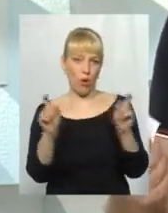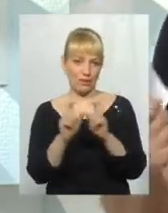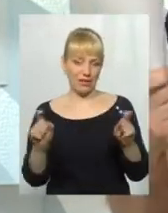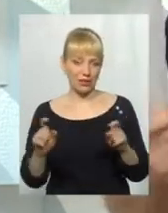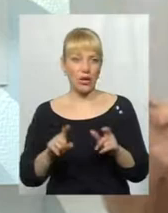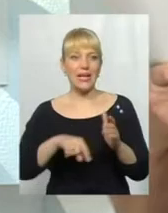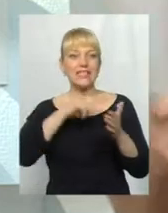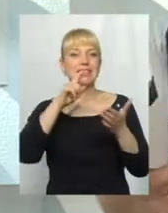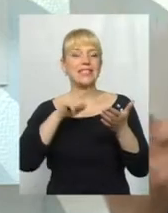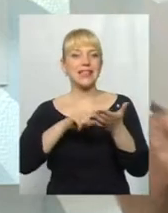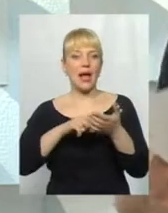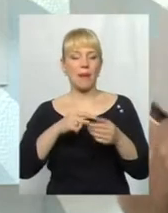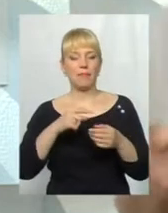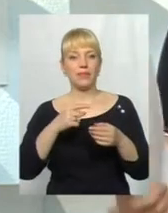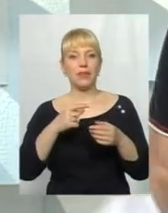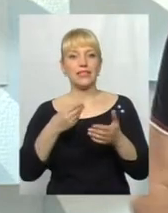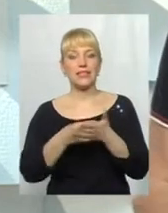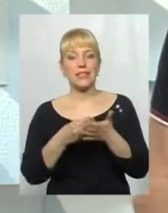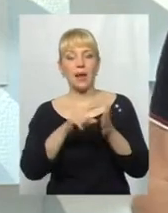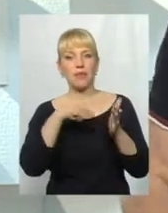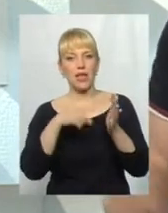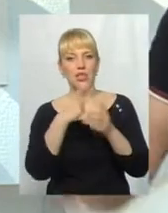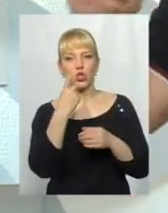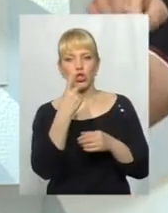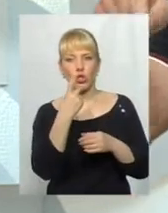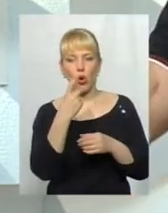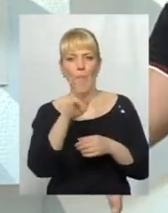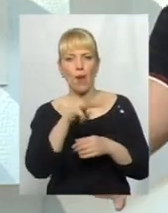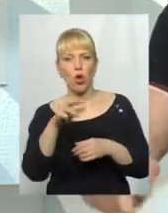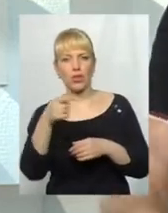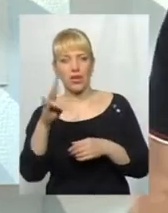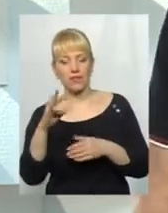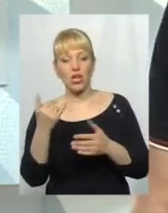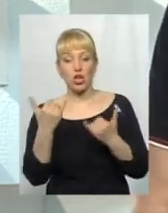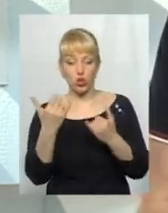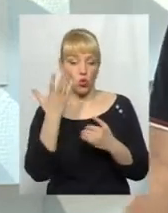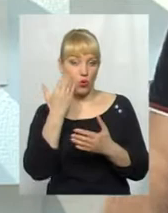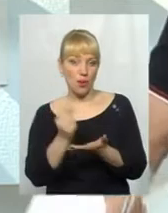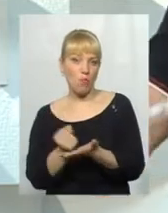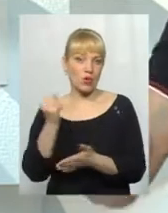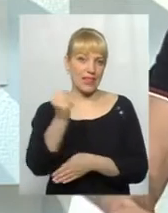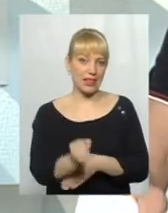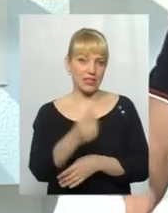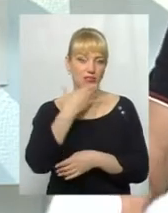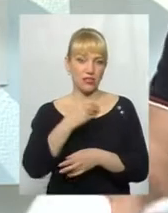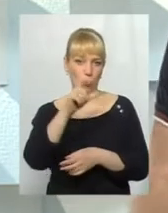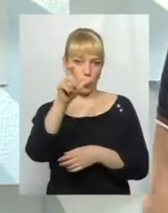питання 100-200 мільйонів гривень. І сьогодні, коли туди посадити свою людину, аби людей є своєю людиною,